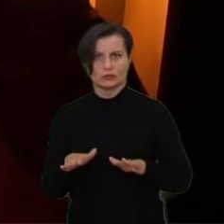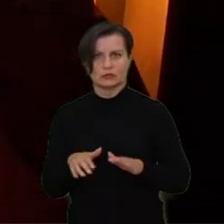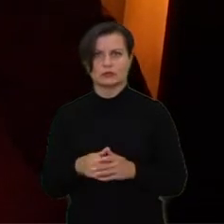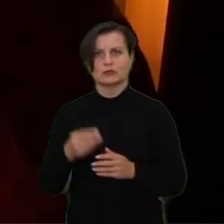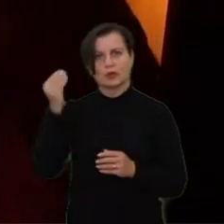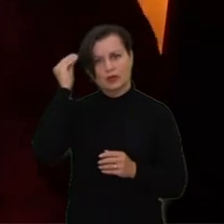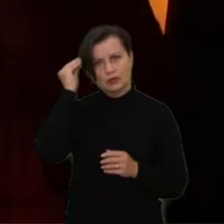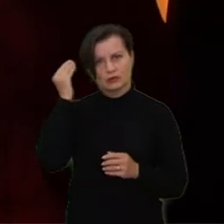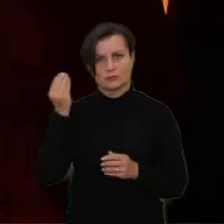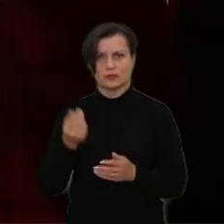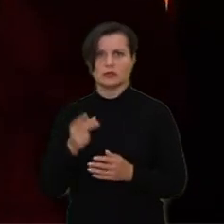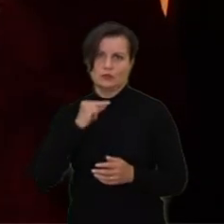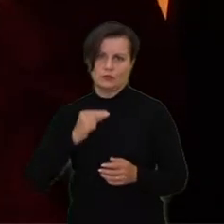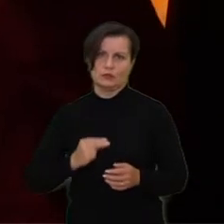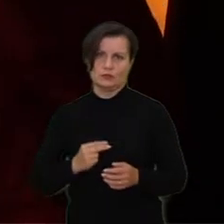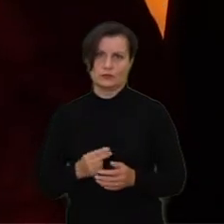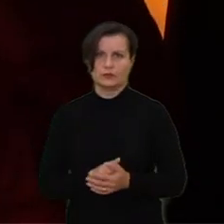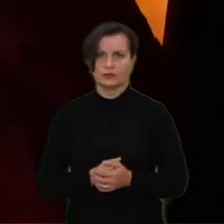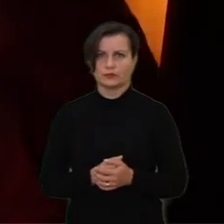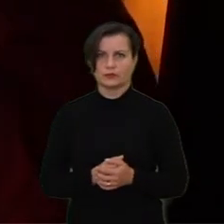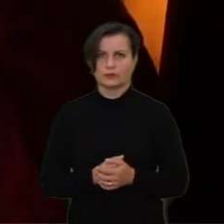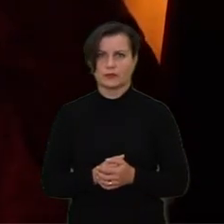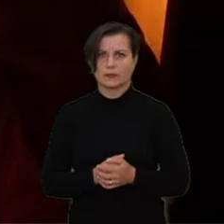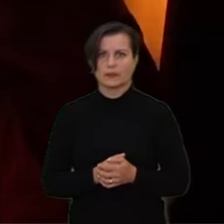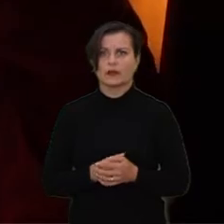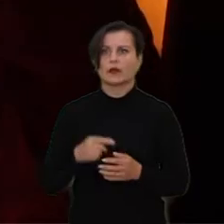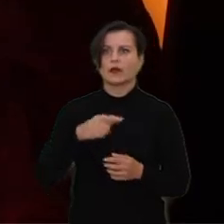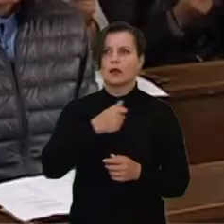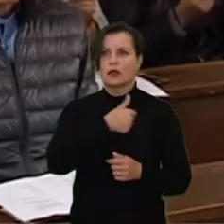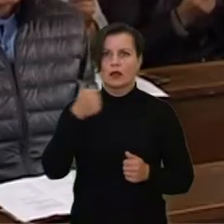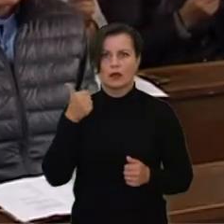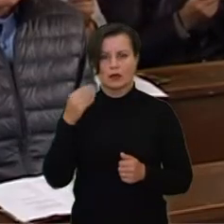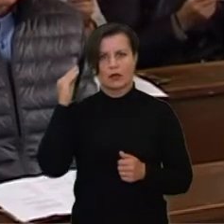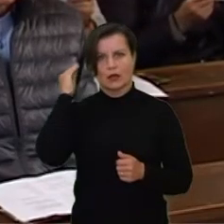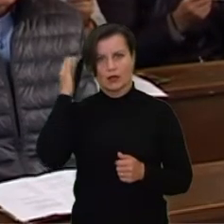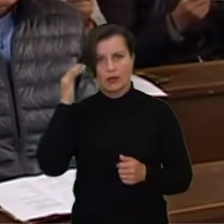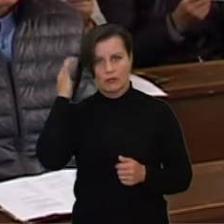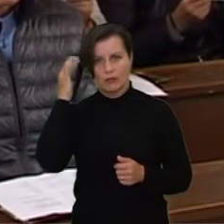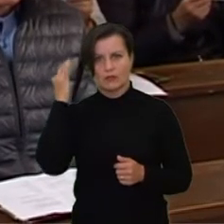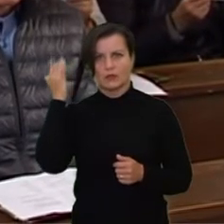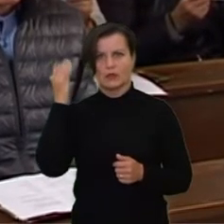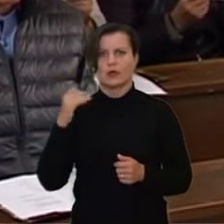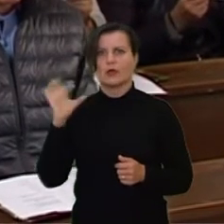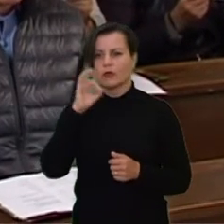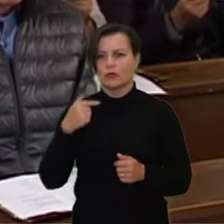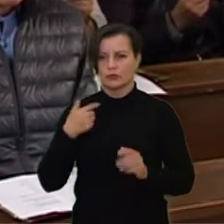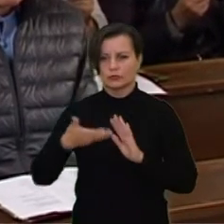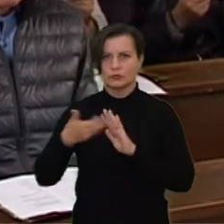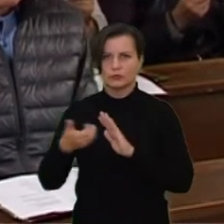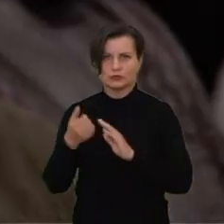tėvos tanislovo atminimo, prisiminti tiesiog jį. Tada gerai apmastėm, kad ko mums trūksta